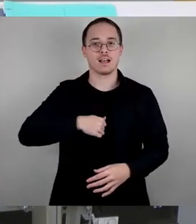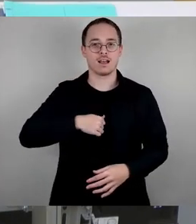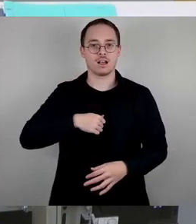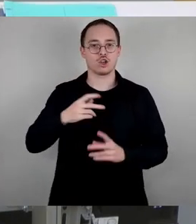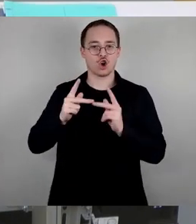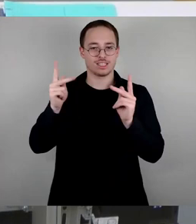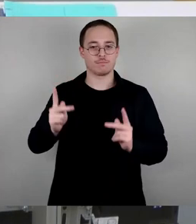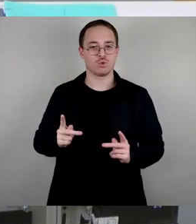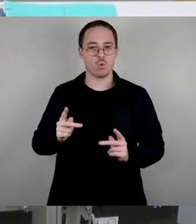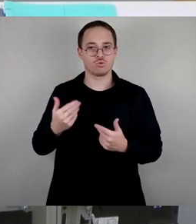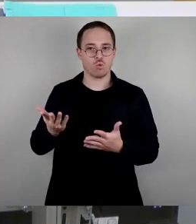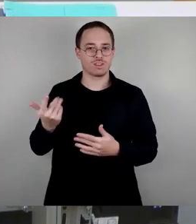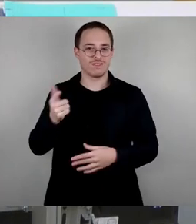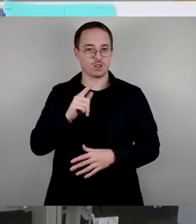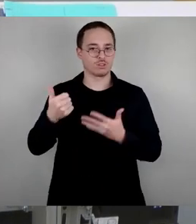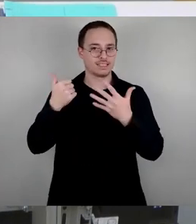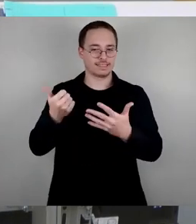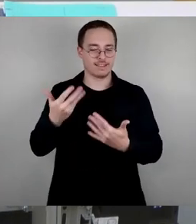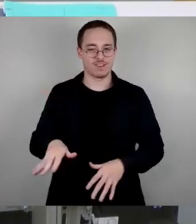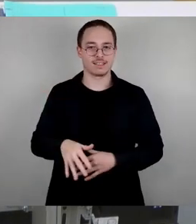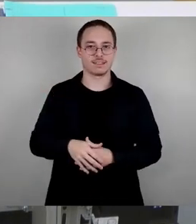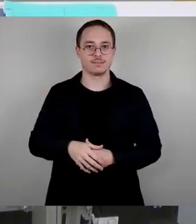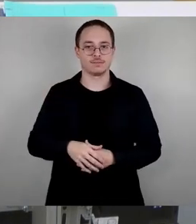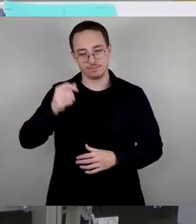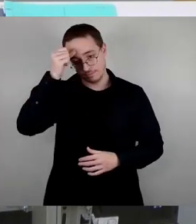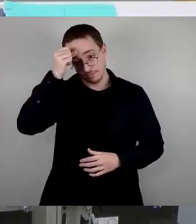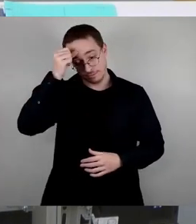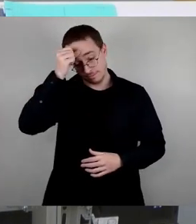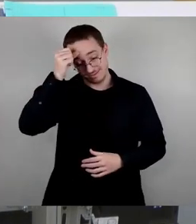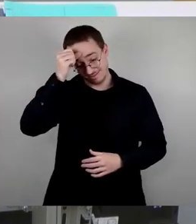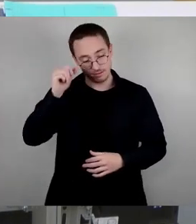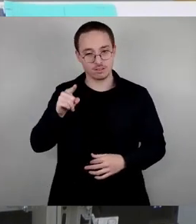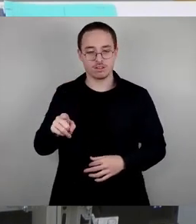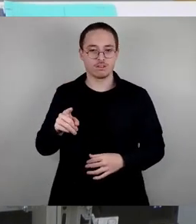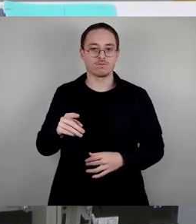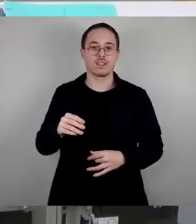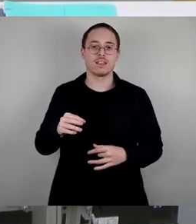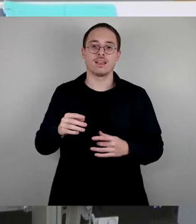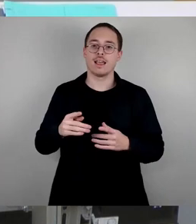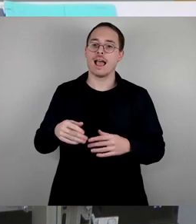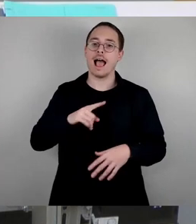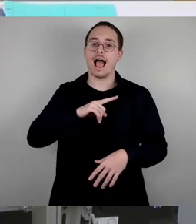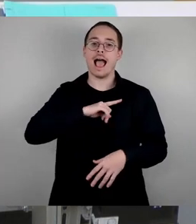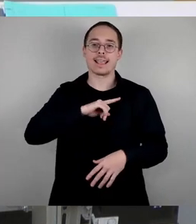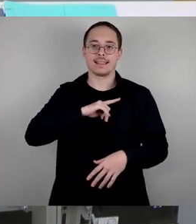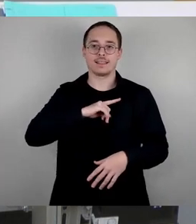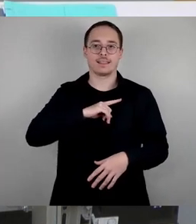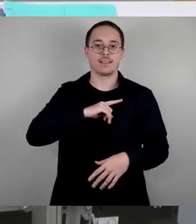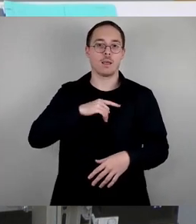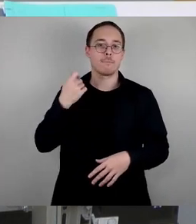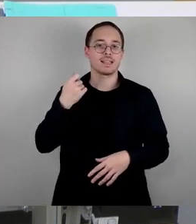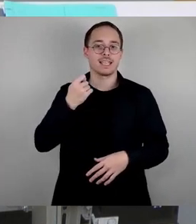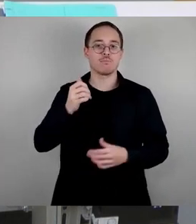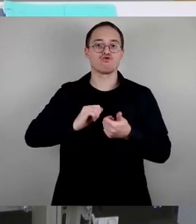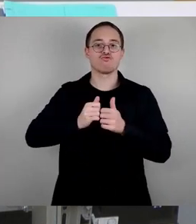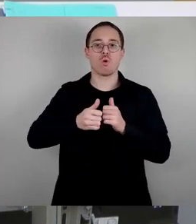bestehenden Anlagen aus dem Eigenbetrieb Sportstätten in eine eigene GmbH unter dem Dach der Technischen Berge Dresden auszugliedern. Nach